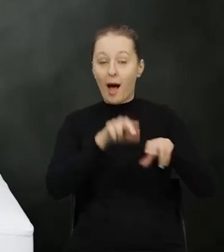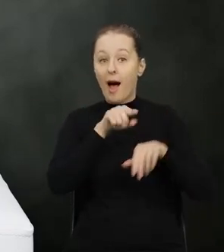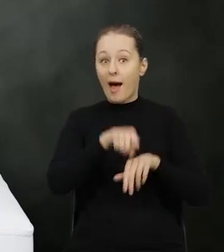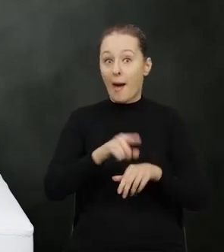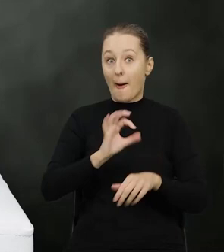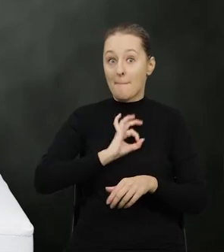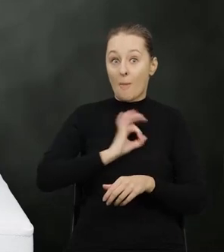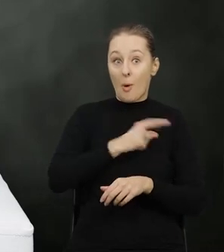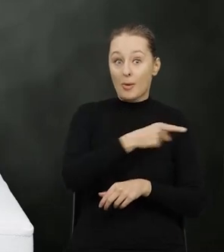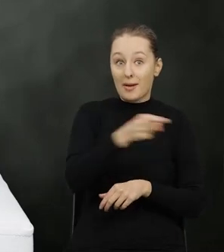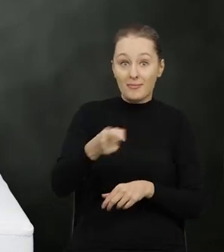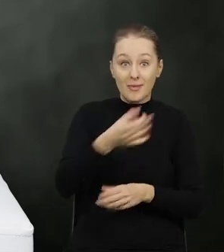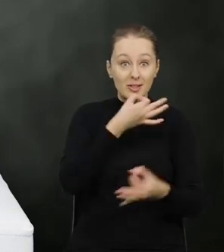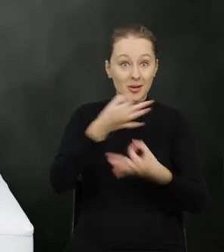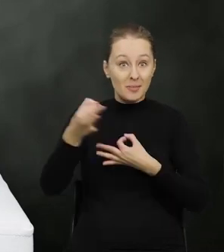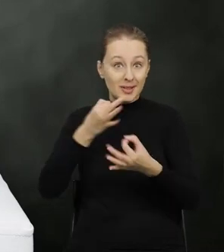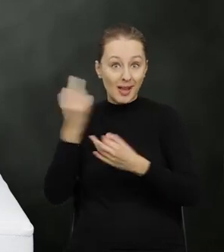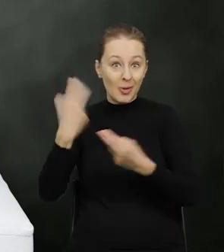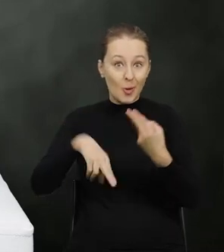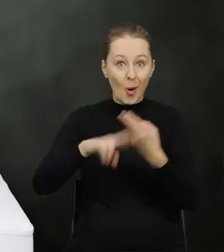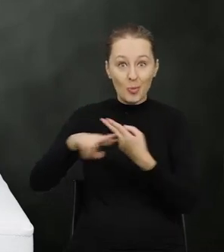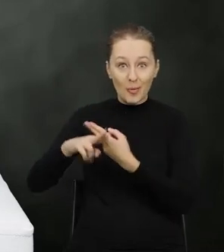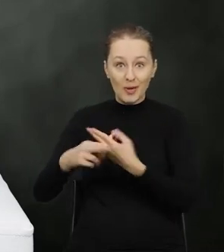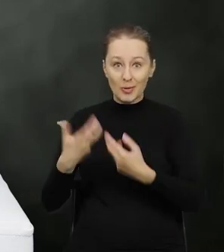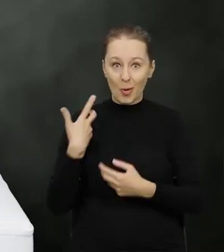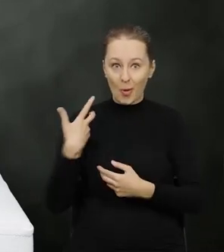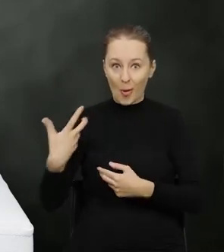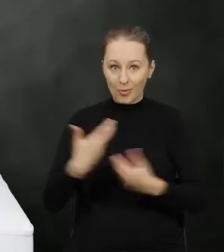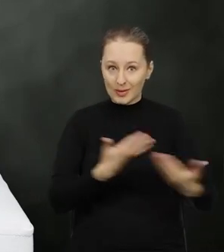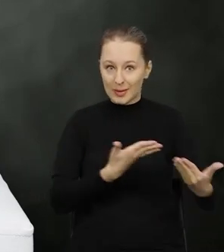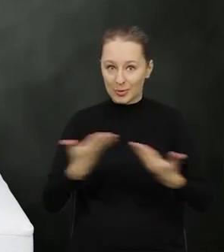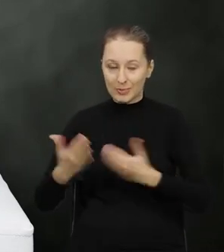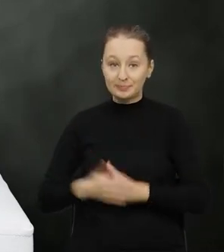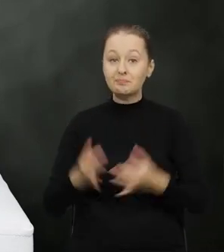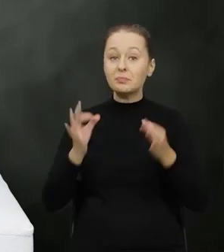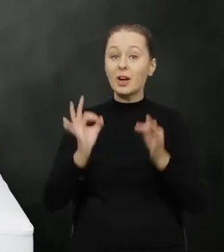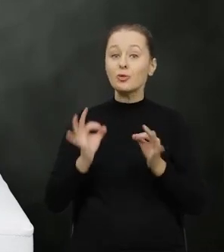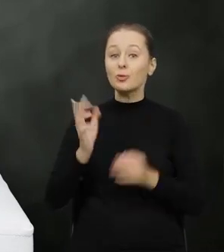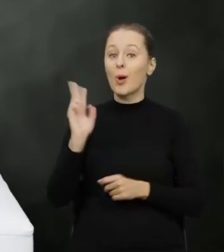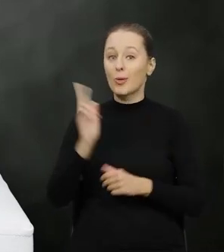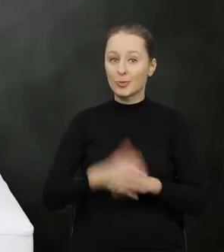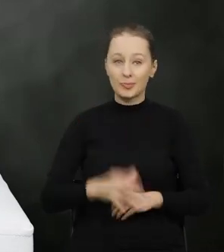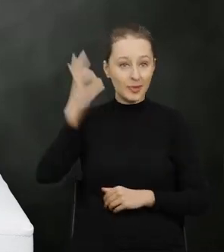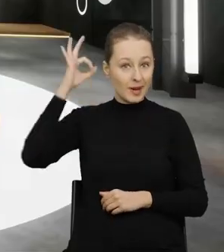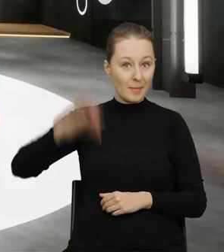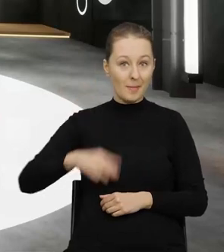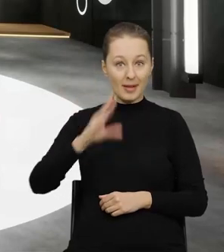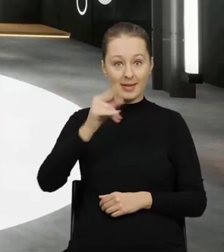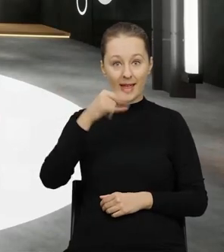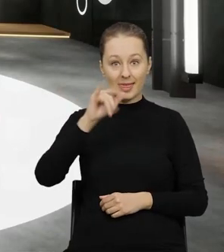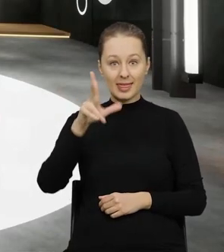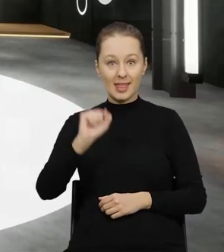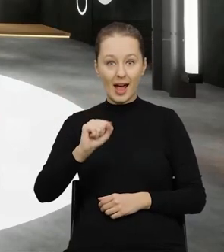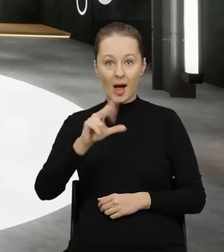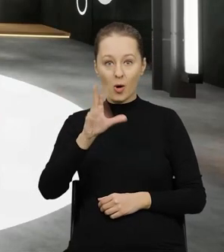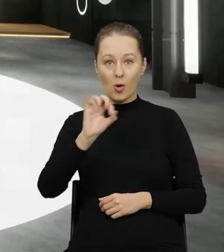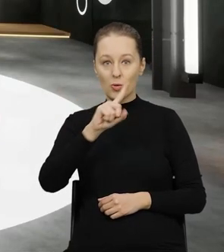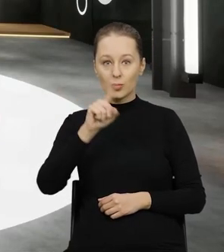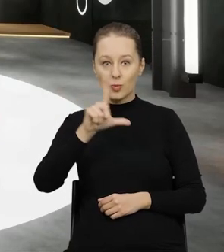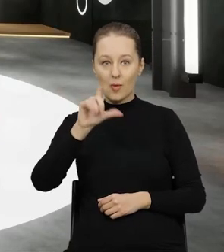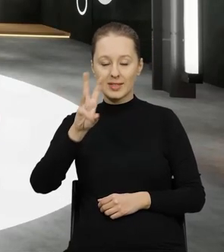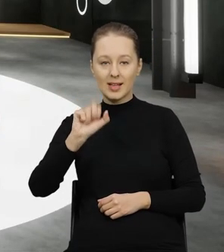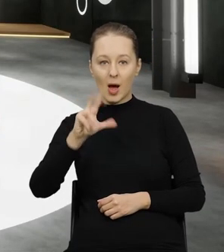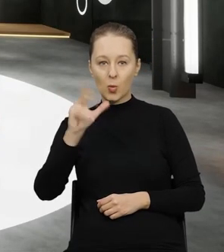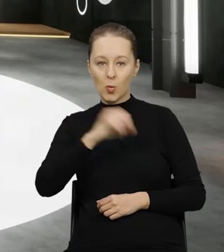moje i Państwa pytania będą odpowiadały dzisiaj zaproszeni goście. Dzisiaj z nami są pani Edyta Kozłowska